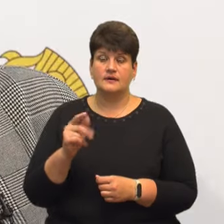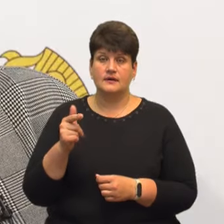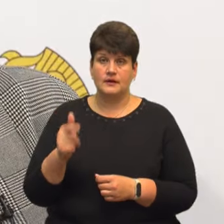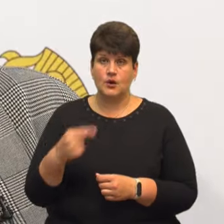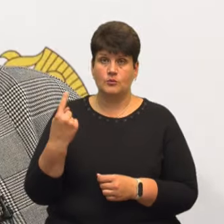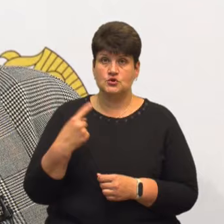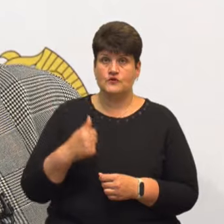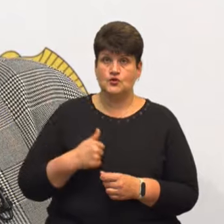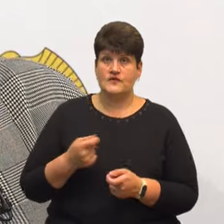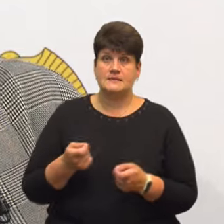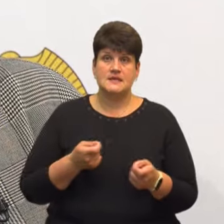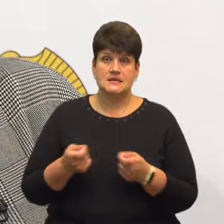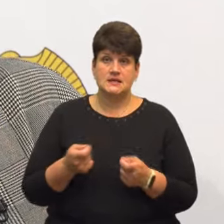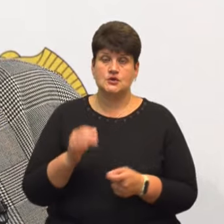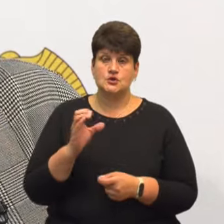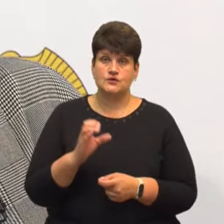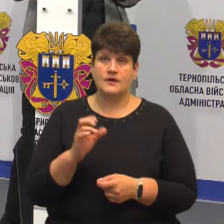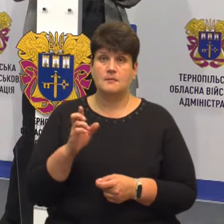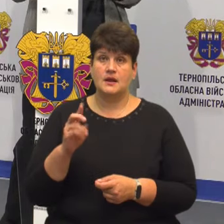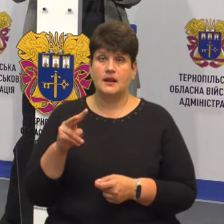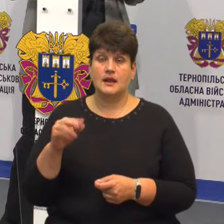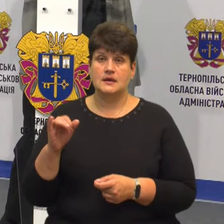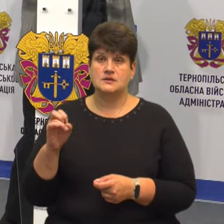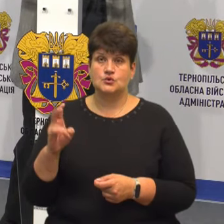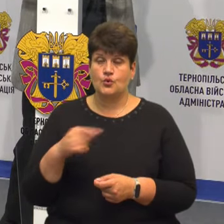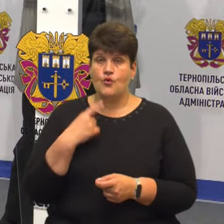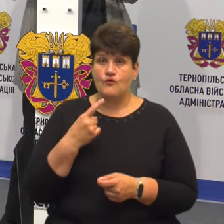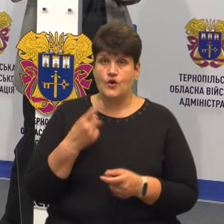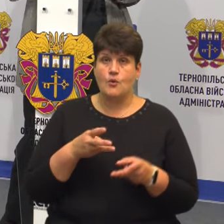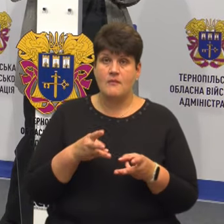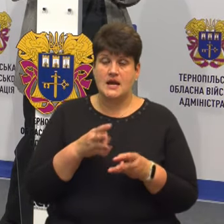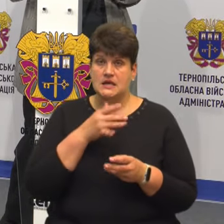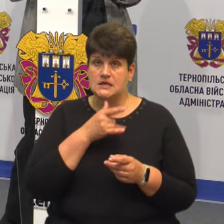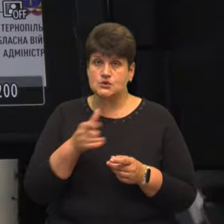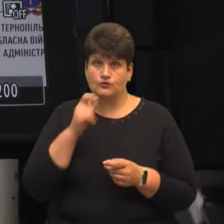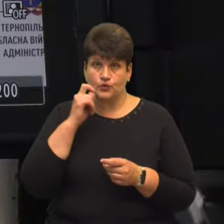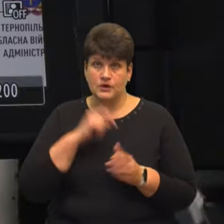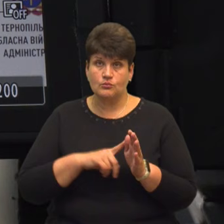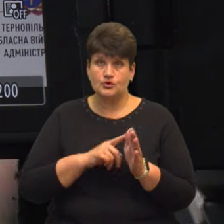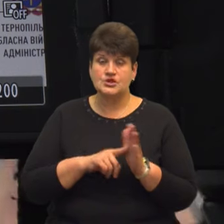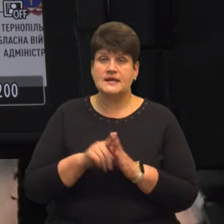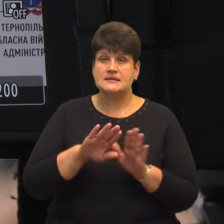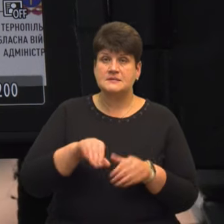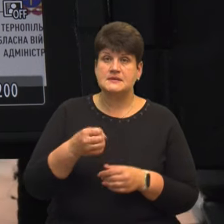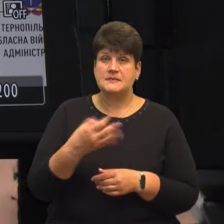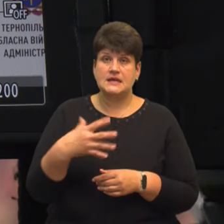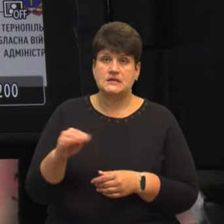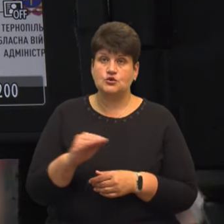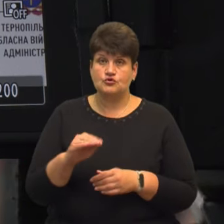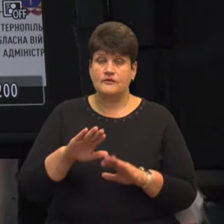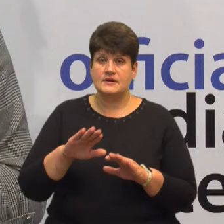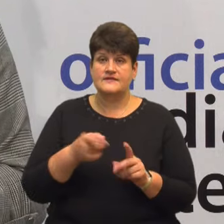обласної військової адміністрації Софія Близнюк каже, опалювальний сезон в Україні цього року починається після 15 жовтня, залежно від